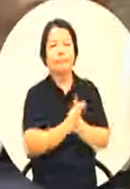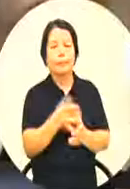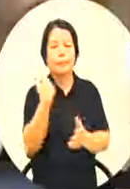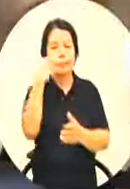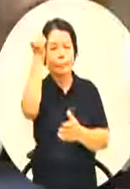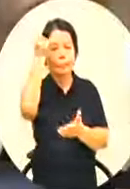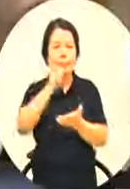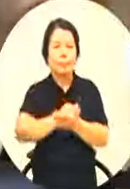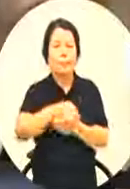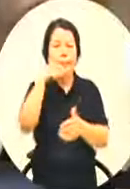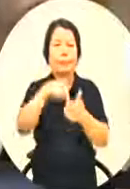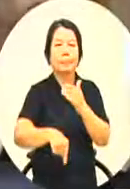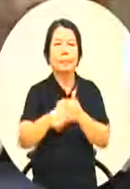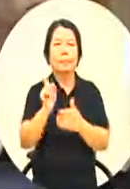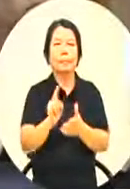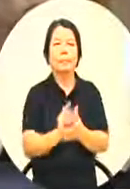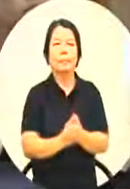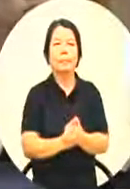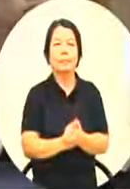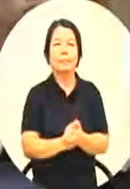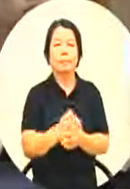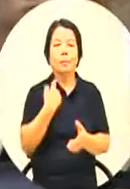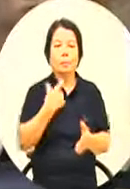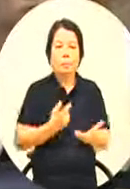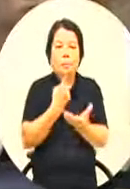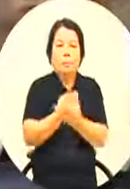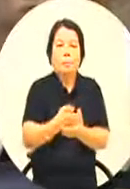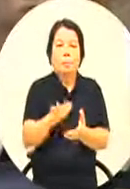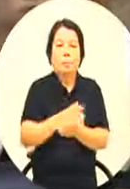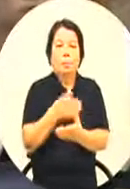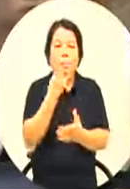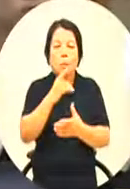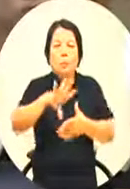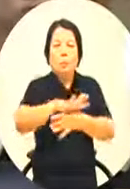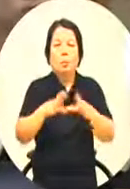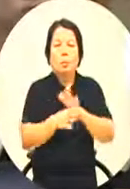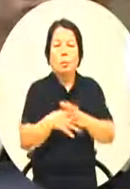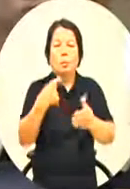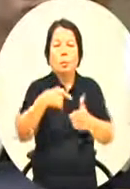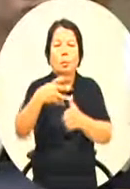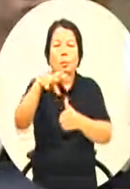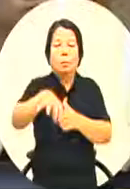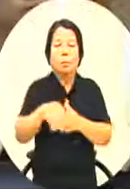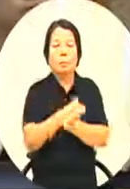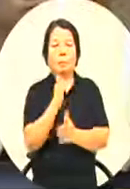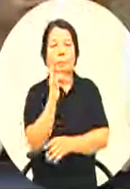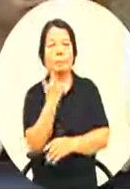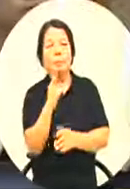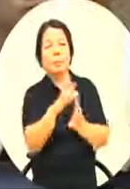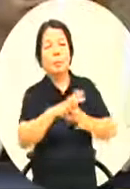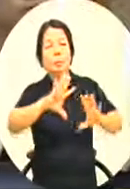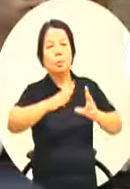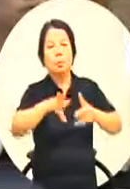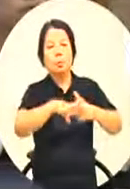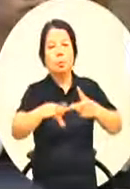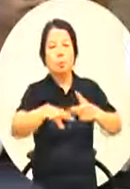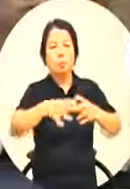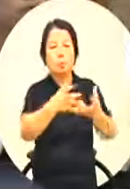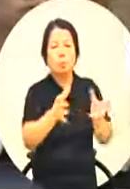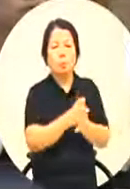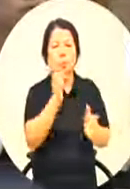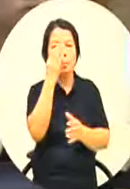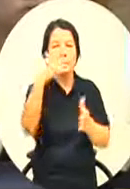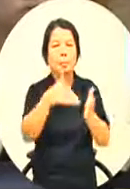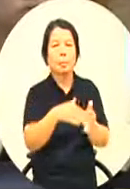很深刻呢在我参与的一个语文教室的里面在国小组那我们看到